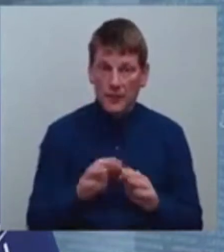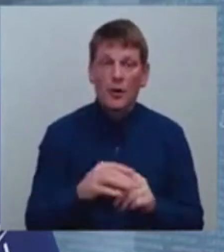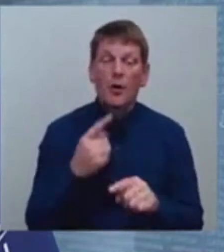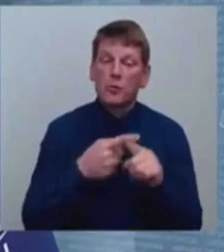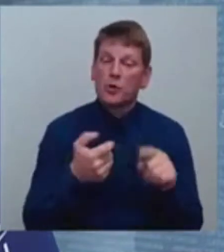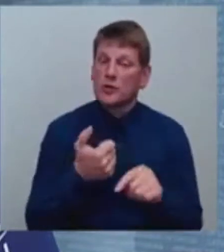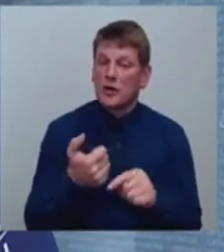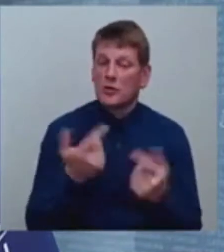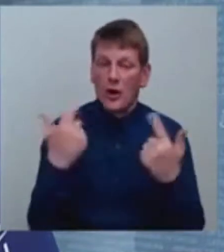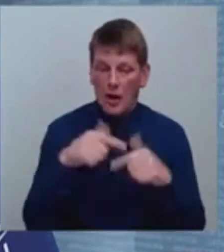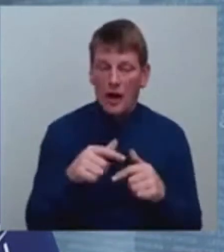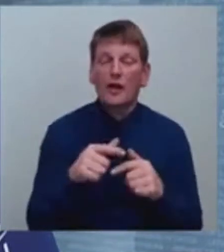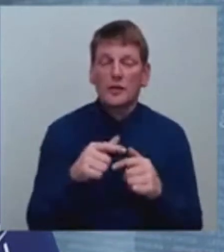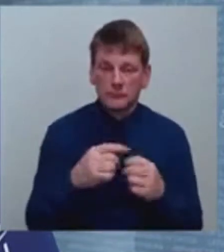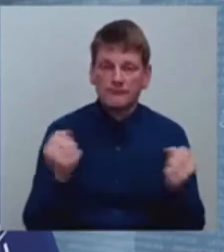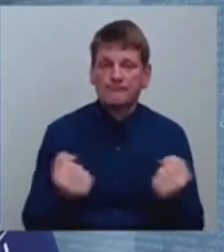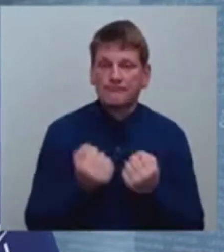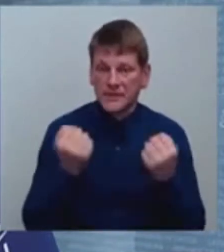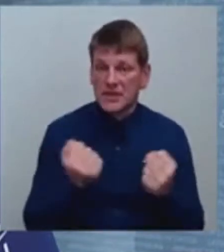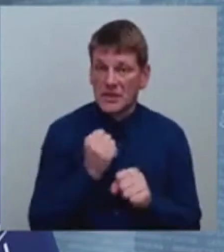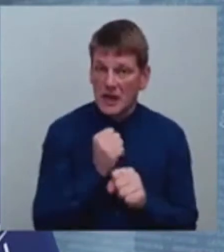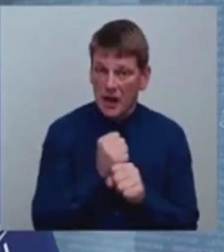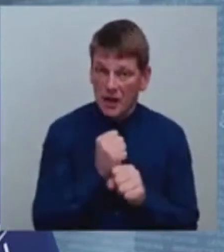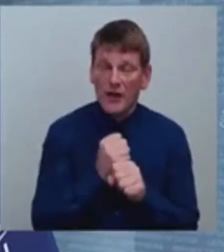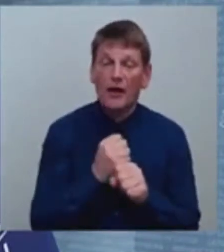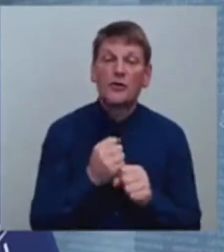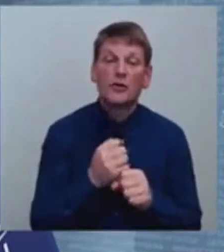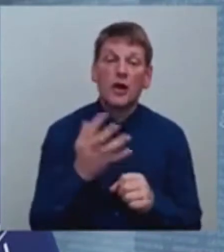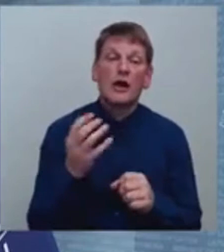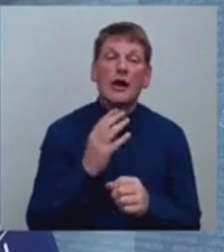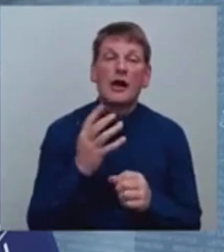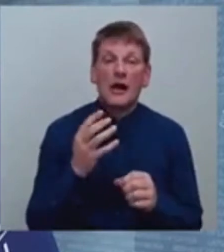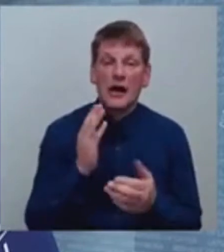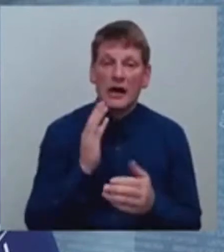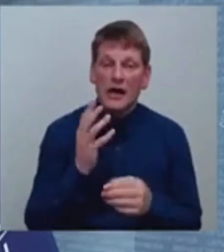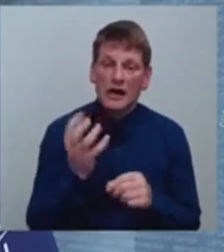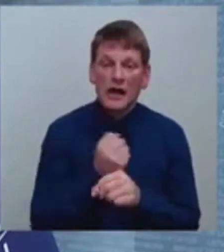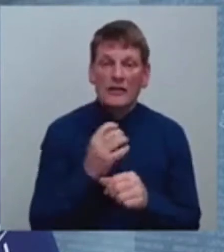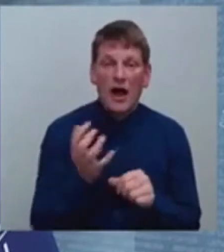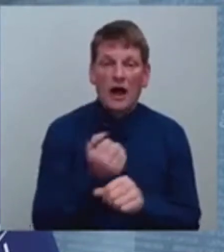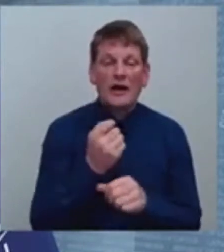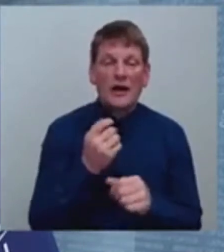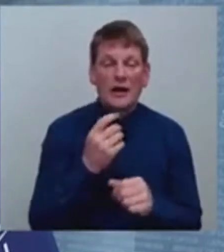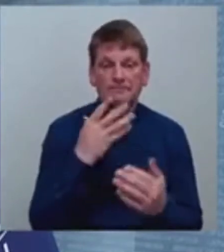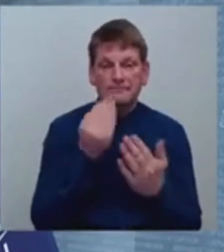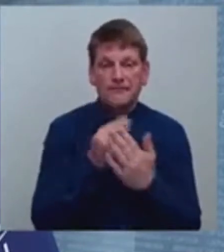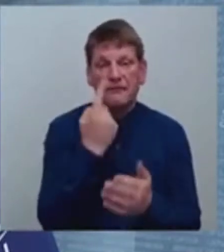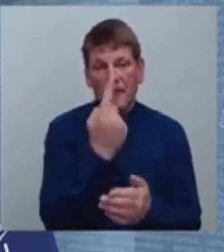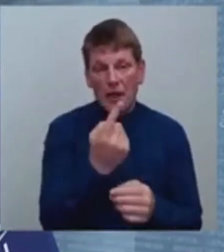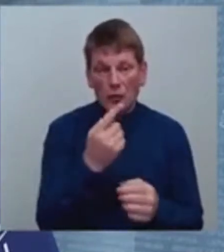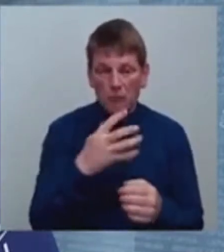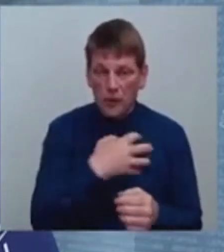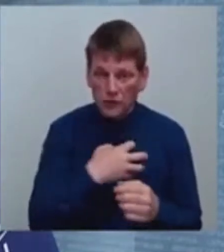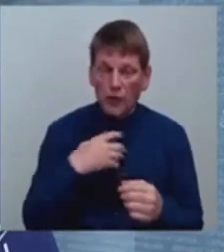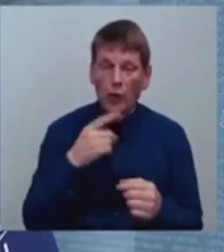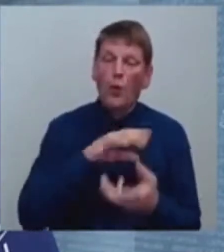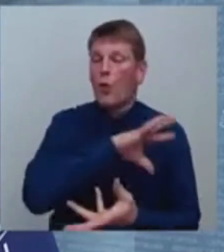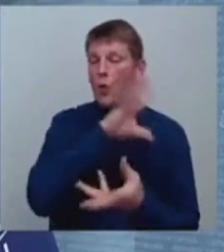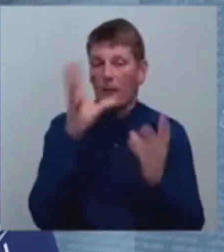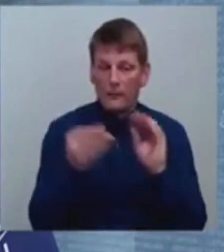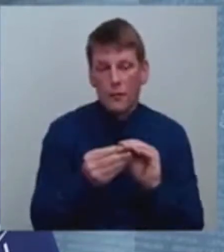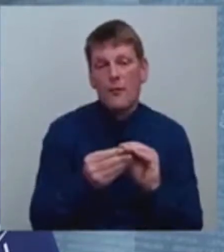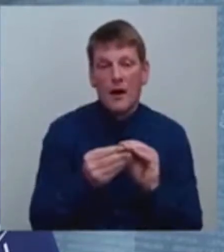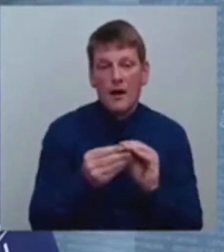laikā intensīvi strādājuši gan ar katru vienu pašvaldību, gan ar pašvaldībām kopumā reģionālo